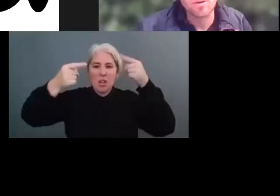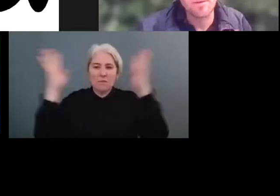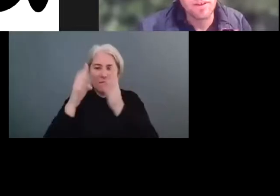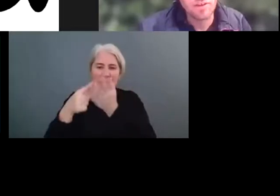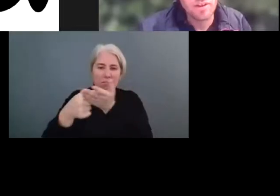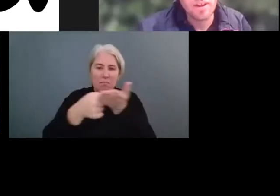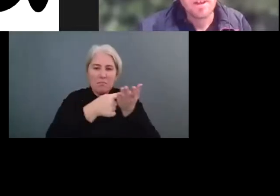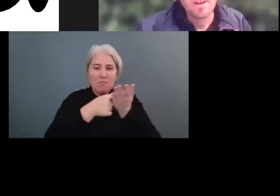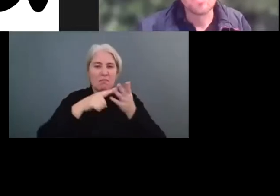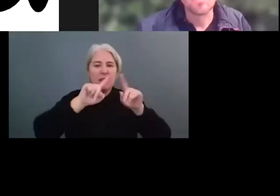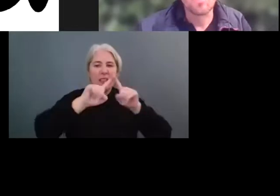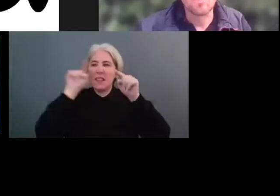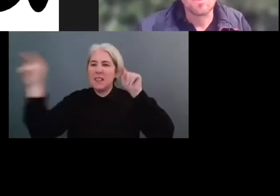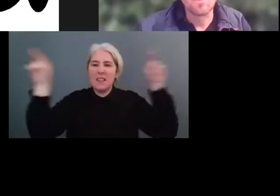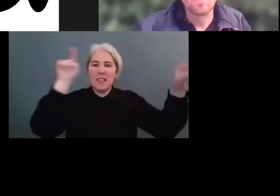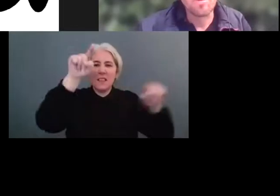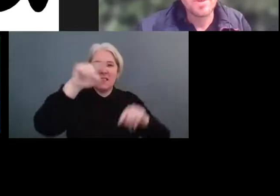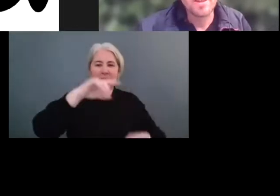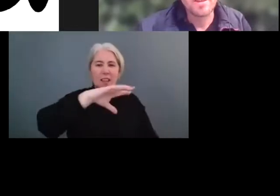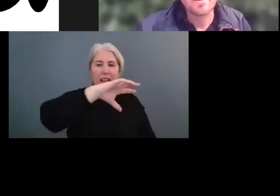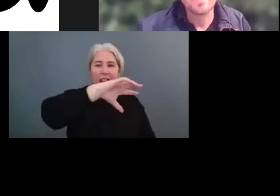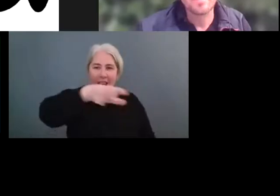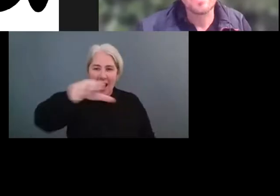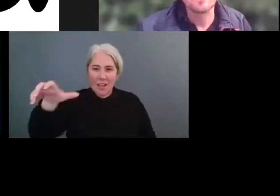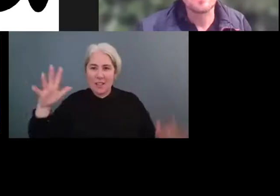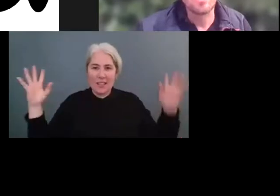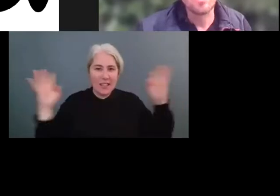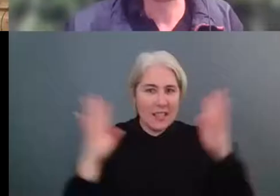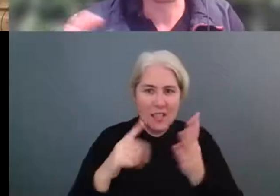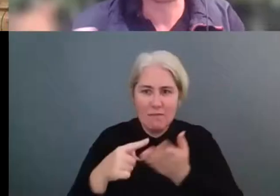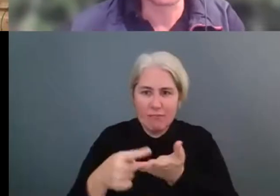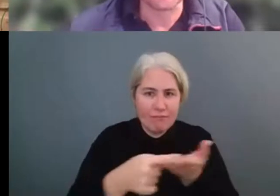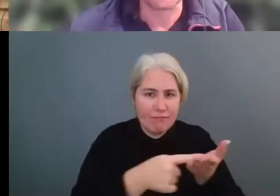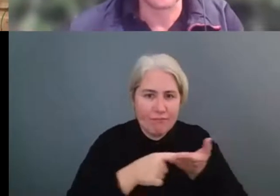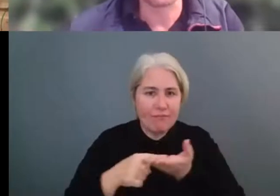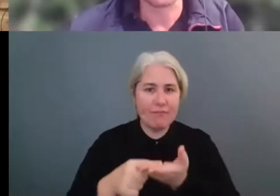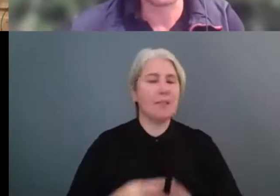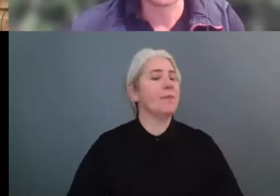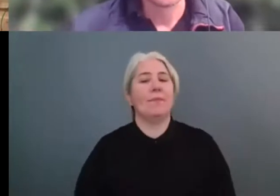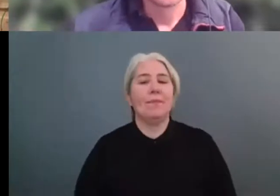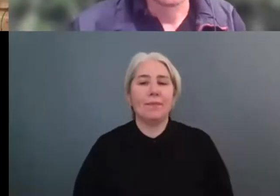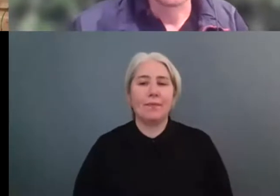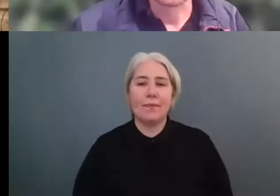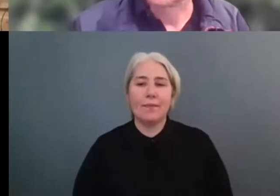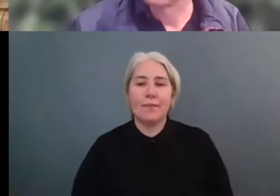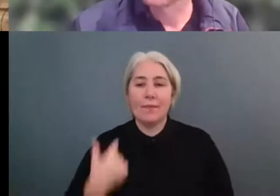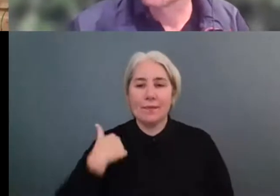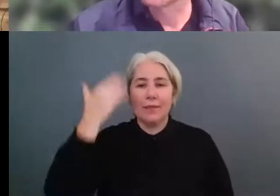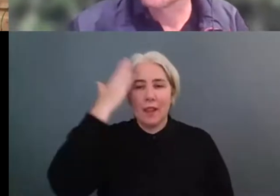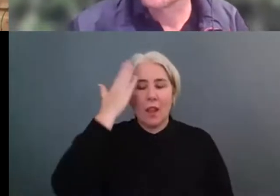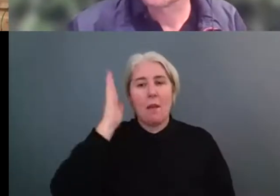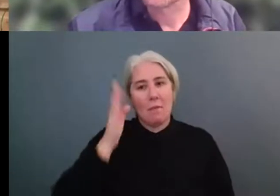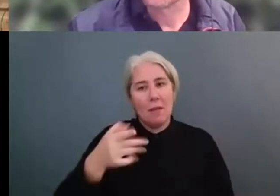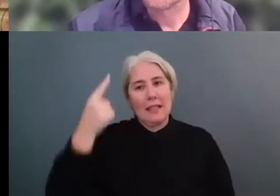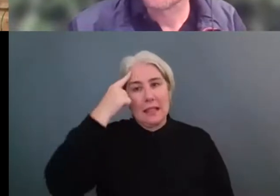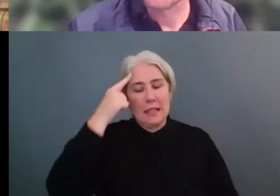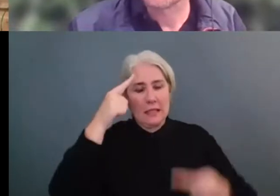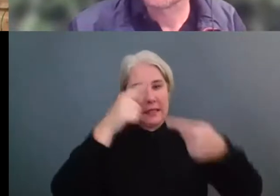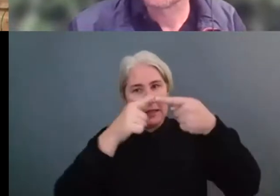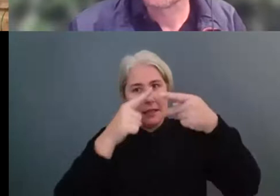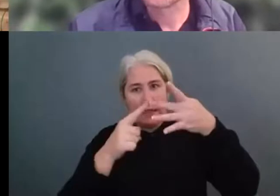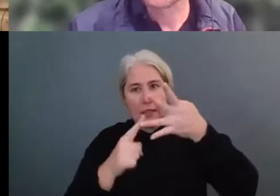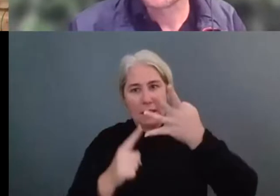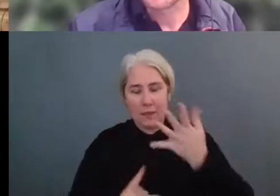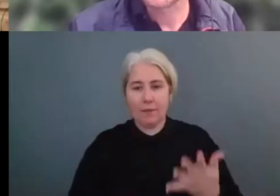réglementation et la finance souvent on le remet en responsabilité au gouvernement à mon sens les acteurs du sport